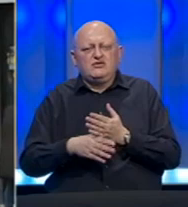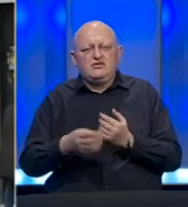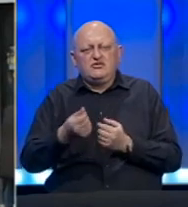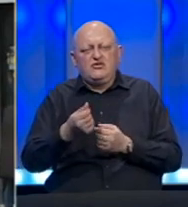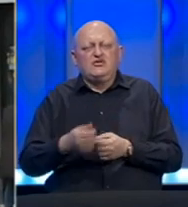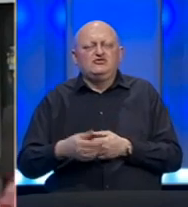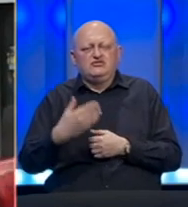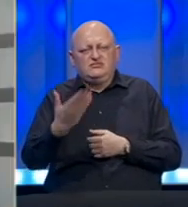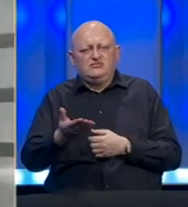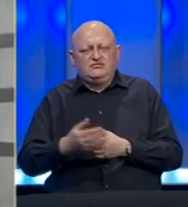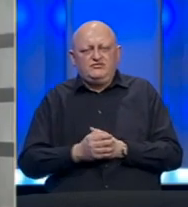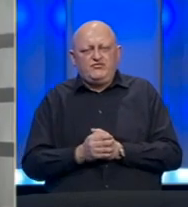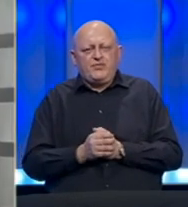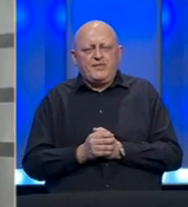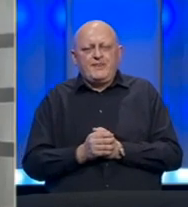novčane naknade.